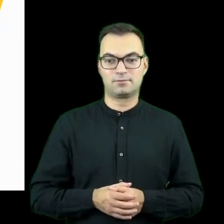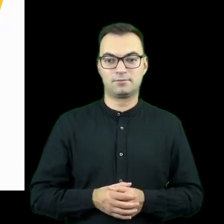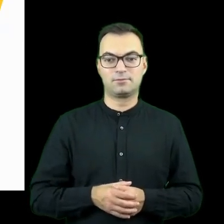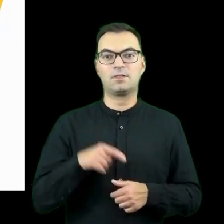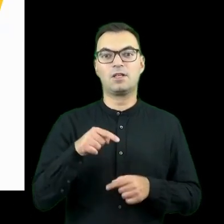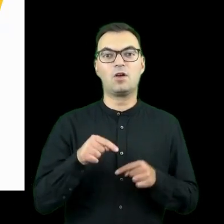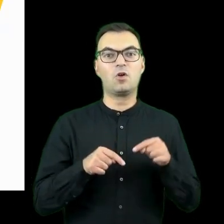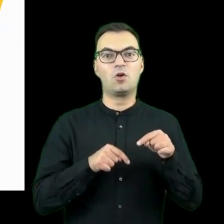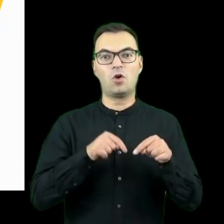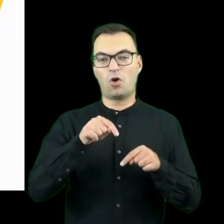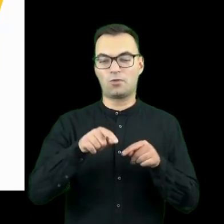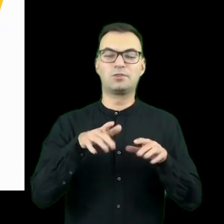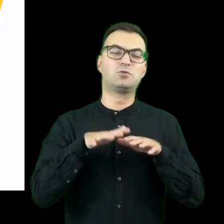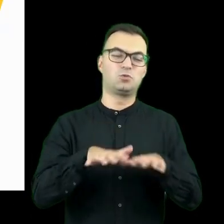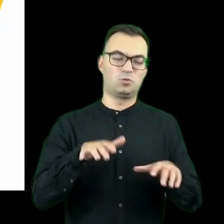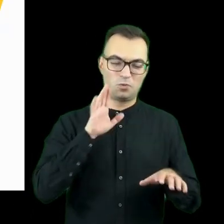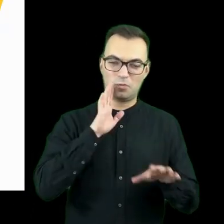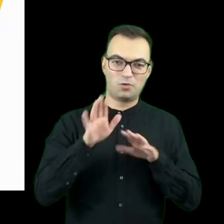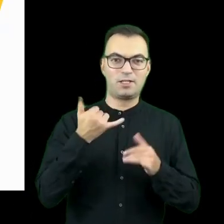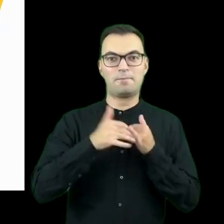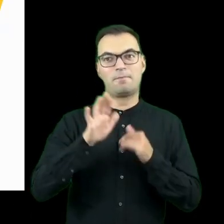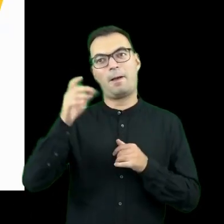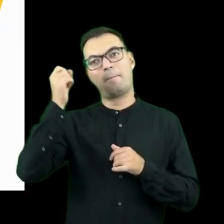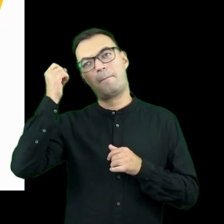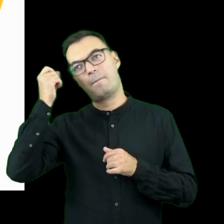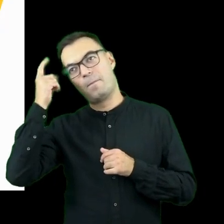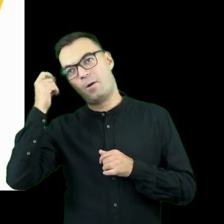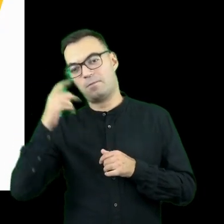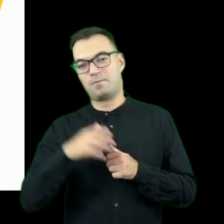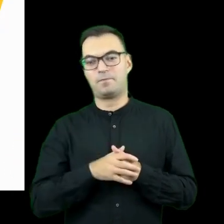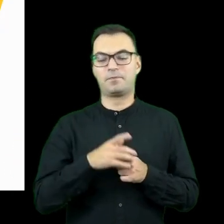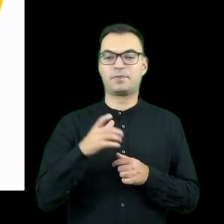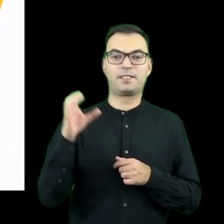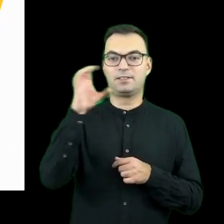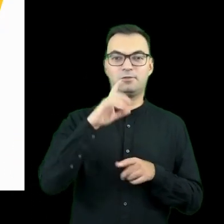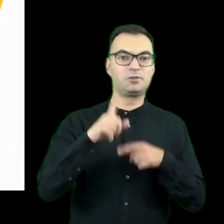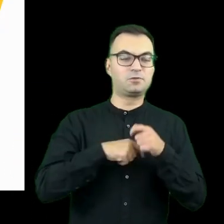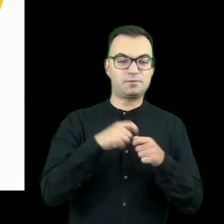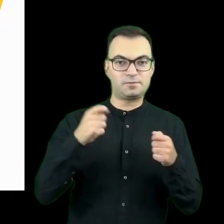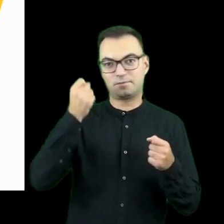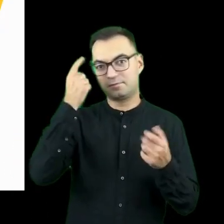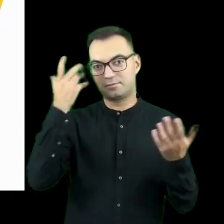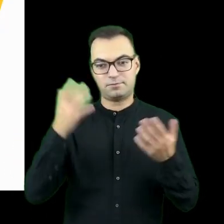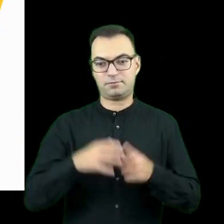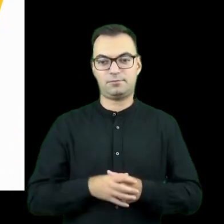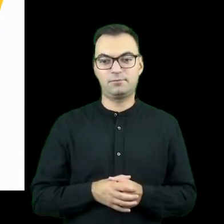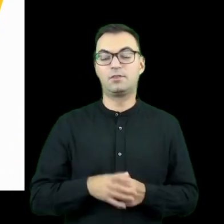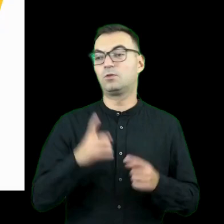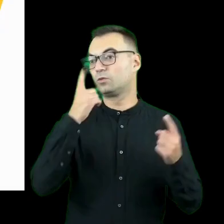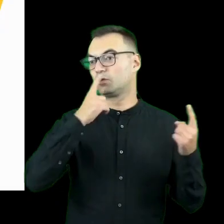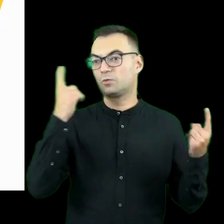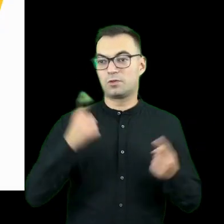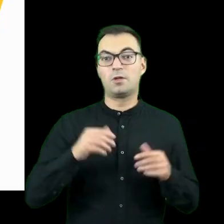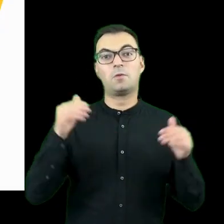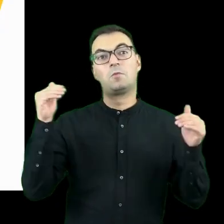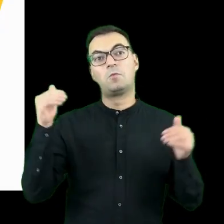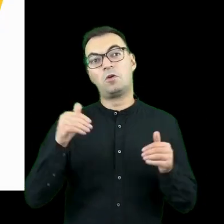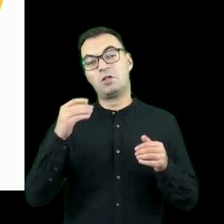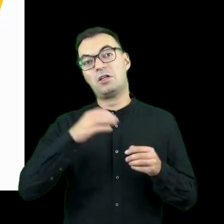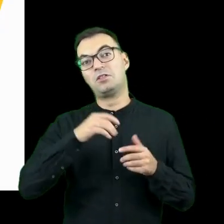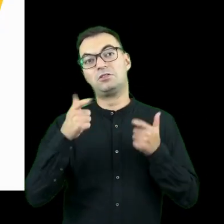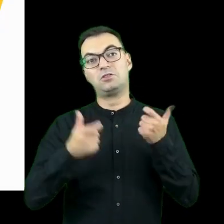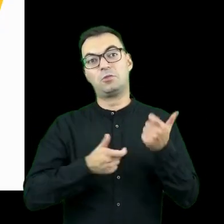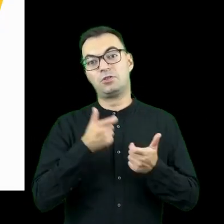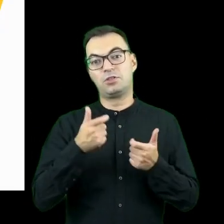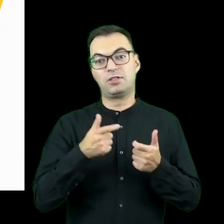Takich kroków często jest bardzo dużo, czasem nawet, jeżeli macie pomysł na digitalowe rozwiązanie i tak to super, ale być może